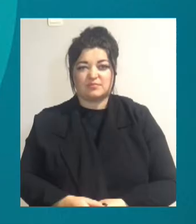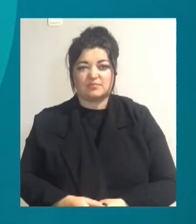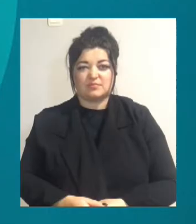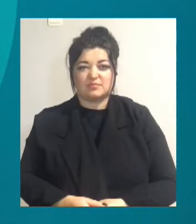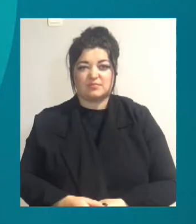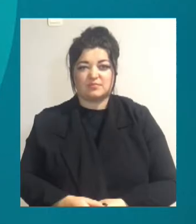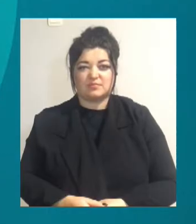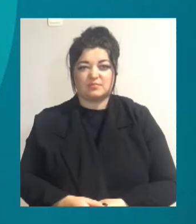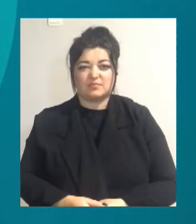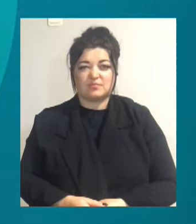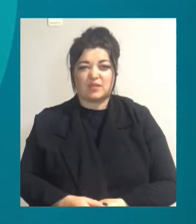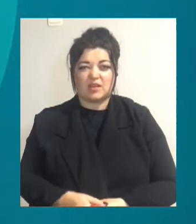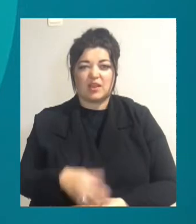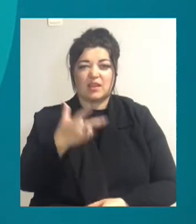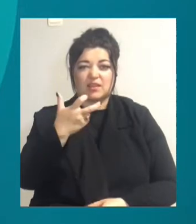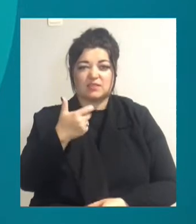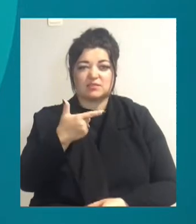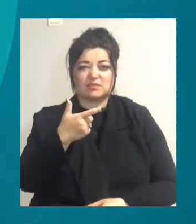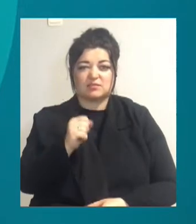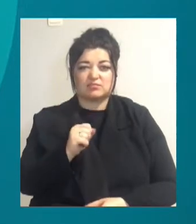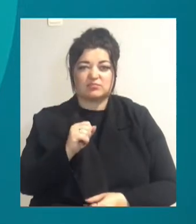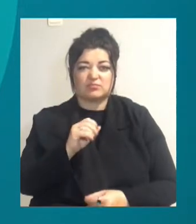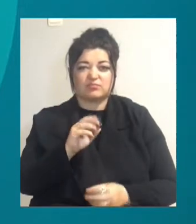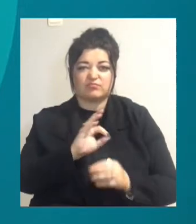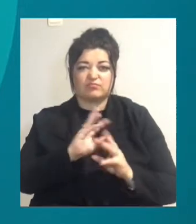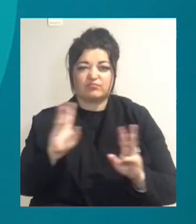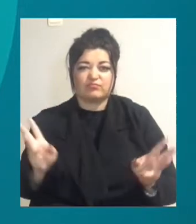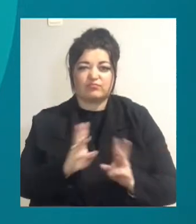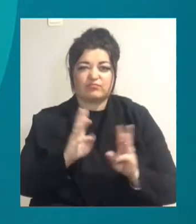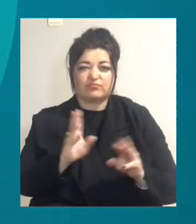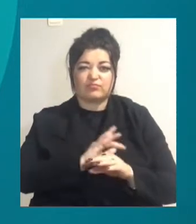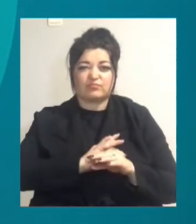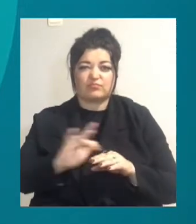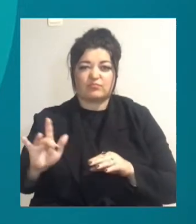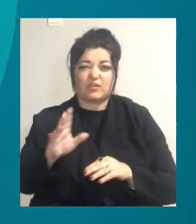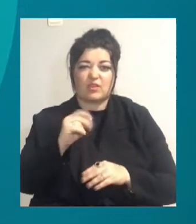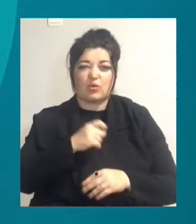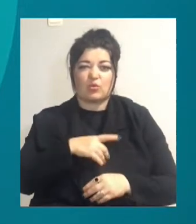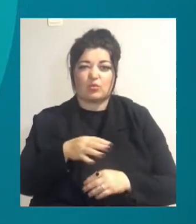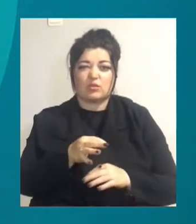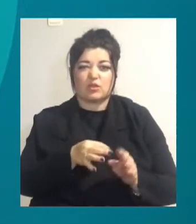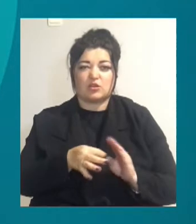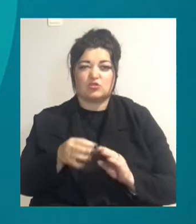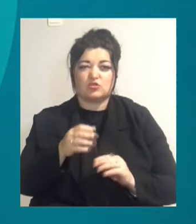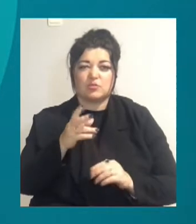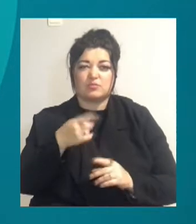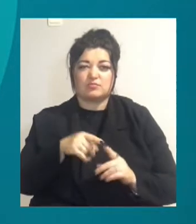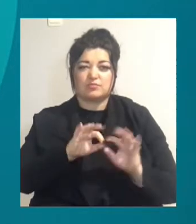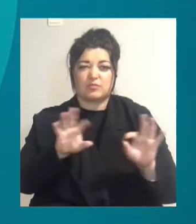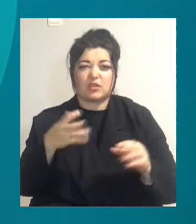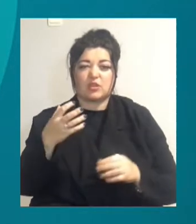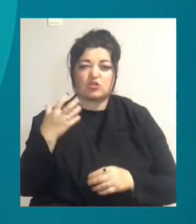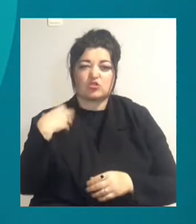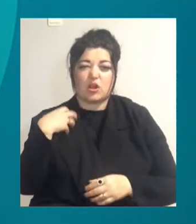300 гектарів очарету вигоріло у Нижнодністровських плавнях на Одещині. Про таке заявив начальник Біляєвського